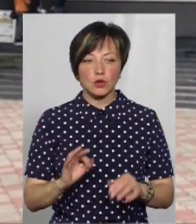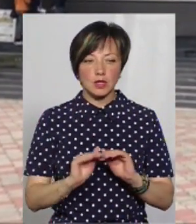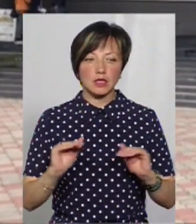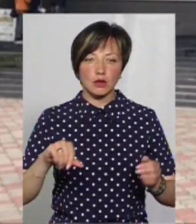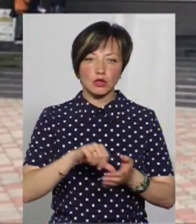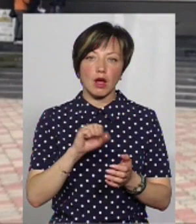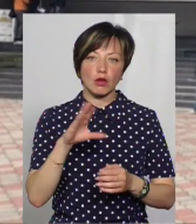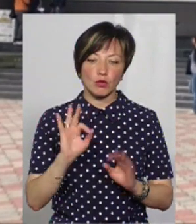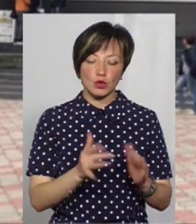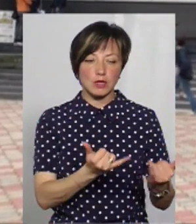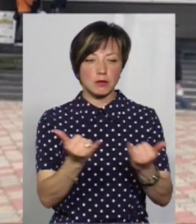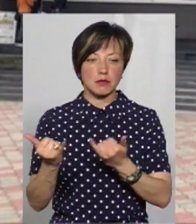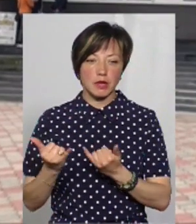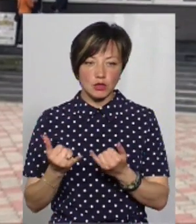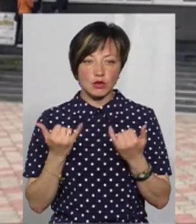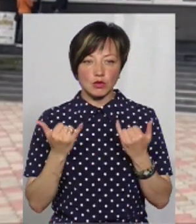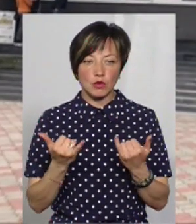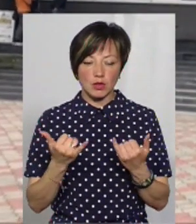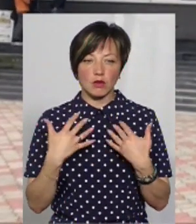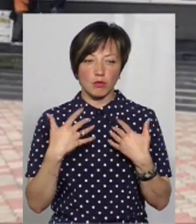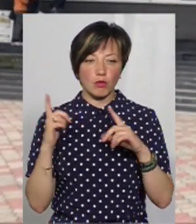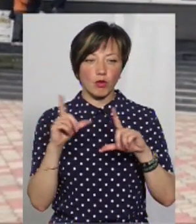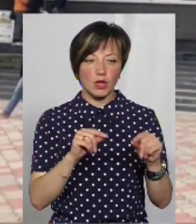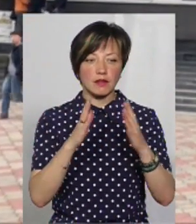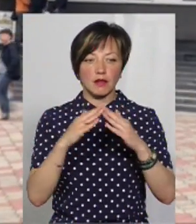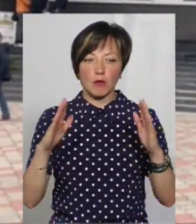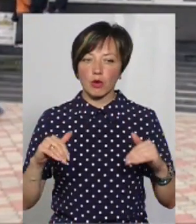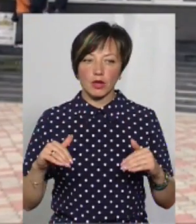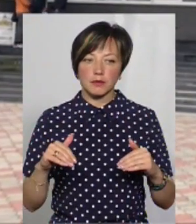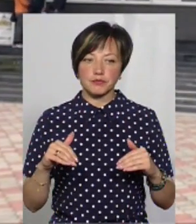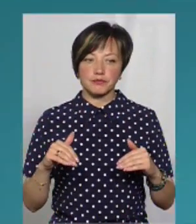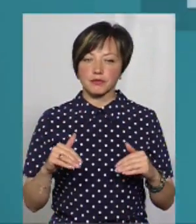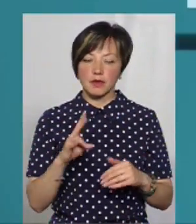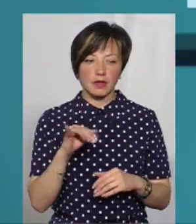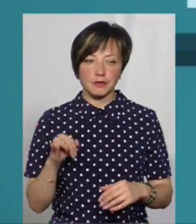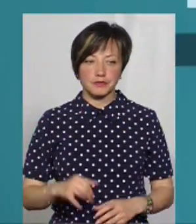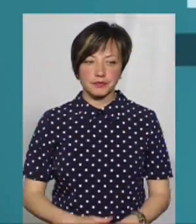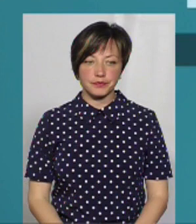-учасників АТО будуть забезпечені і сьогодні поїдуть в табори, то ні.